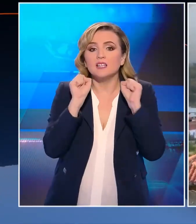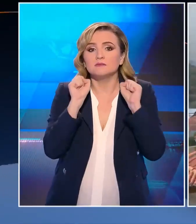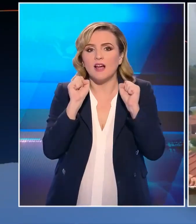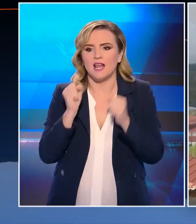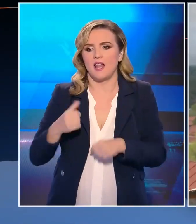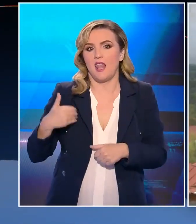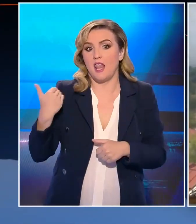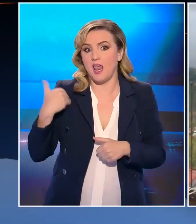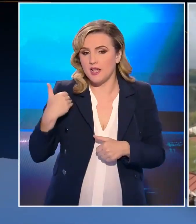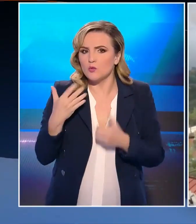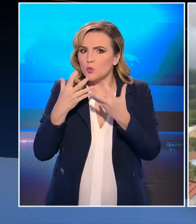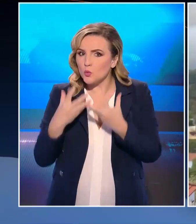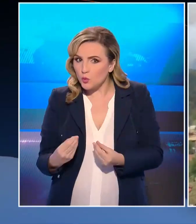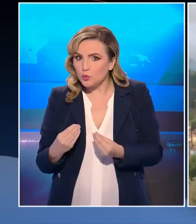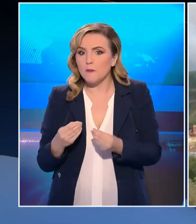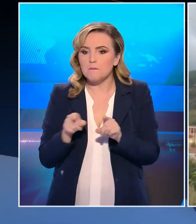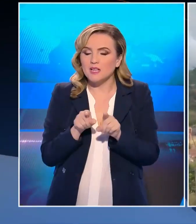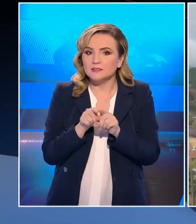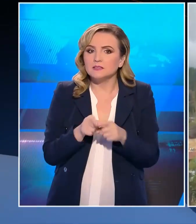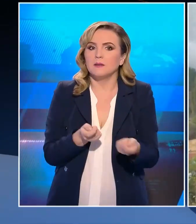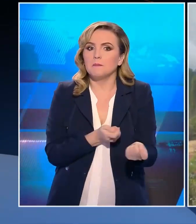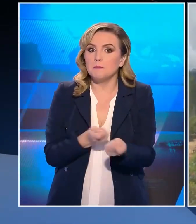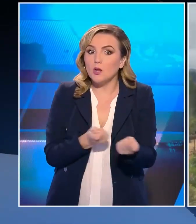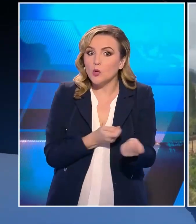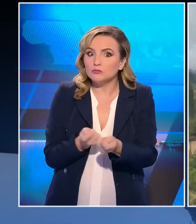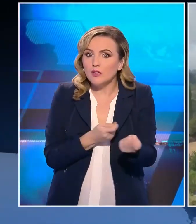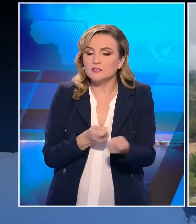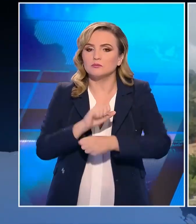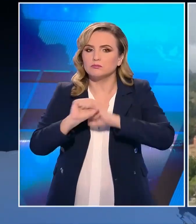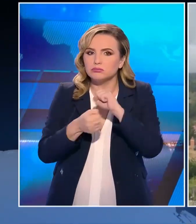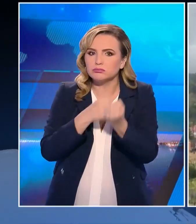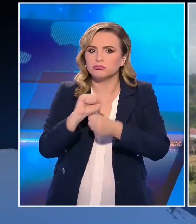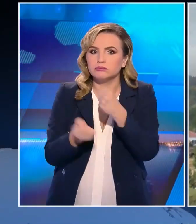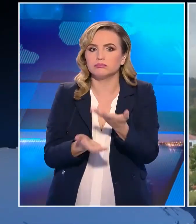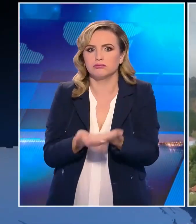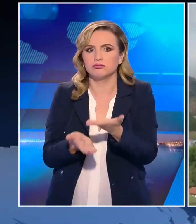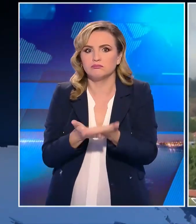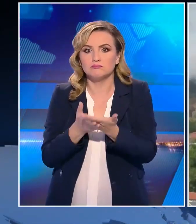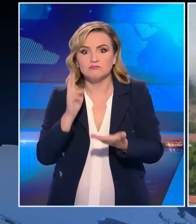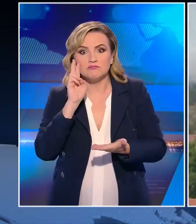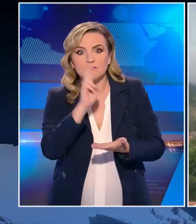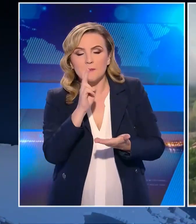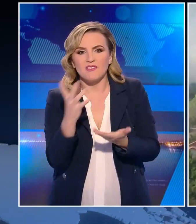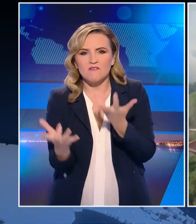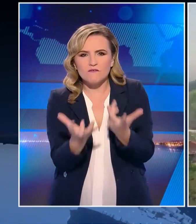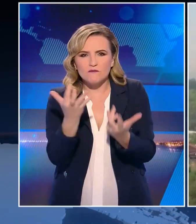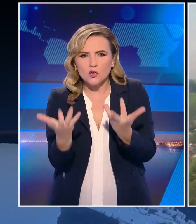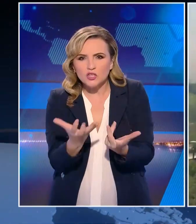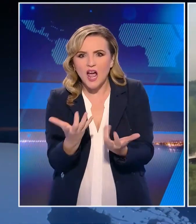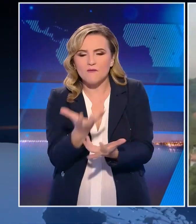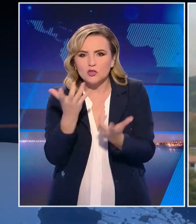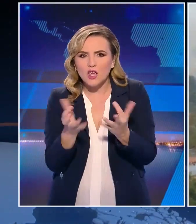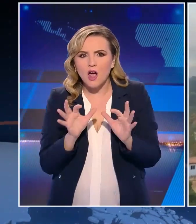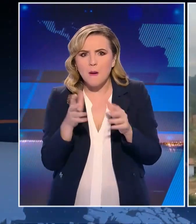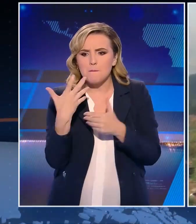μένουν στην περιοχή έτσι ώστε μαζί με τους πυροσβέστες να δώσουν τη δική τους μάχη. Βλέπετε ότι η φωτιά έχει φτάσει